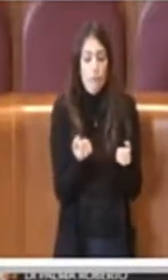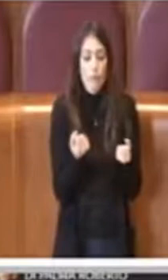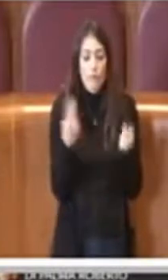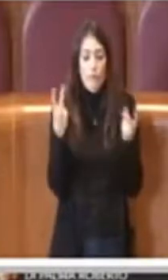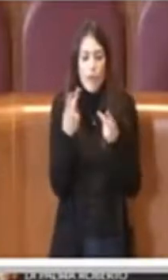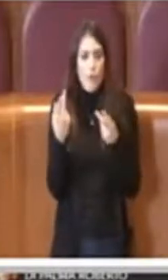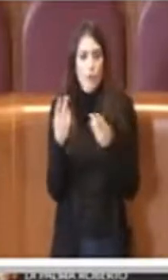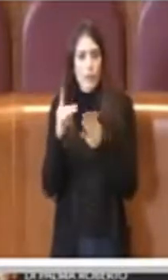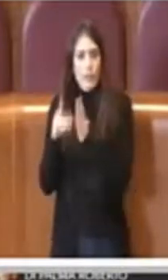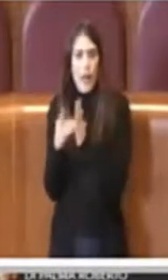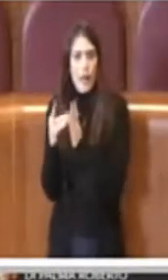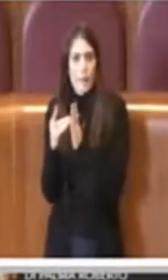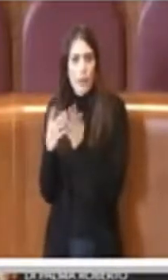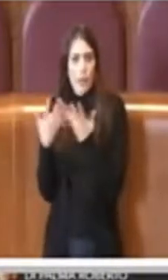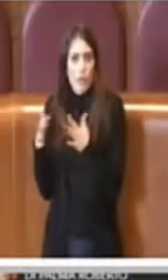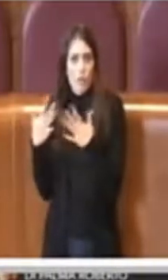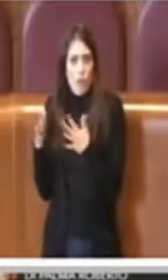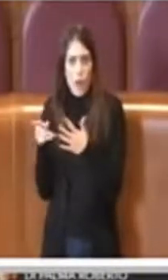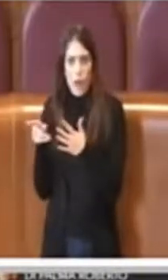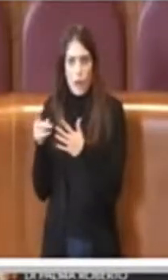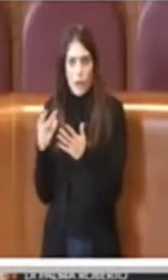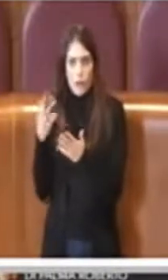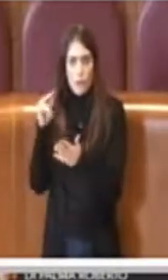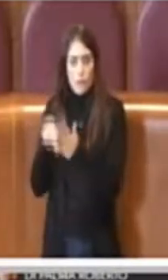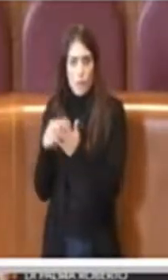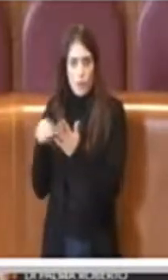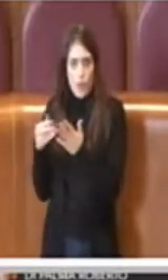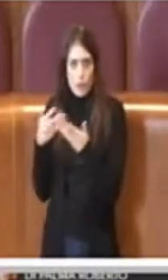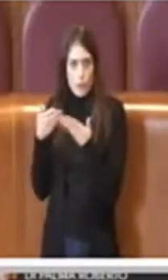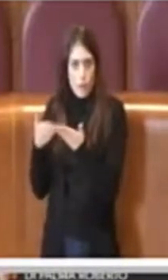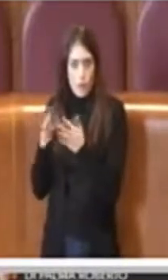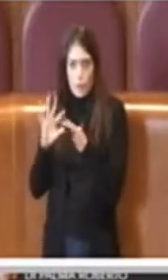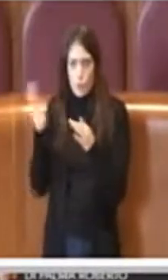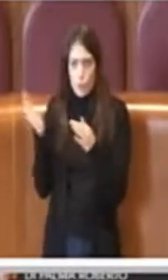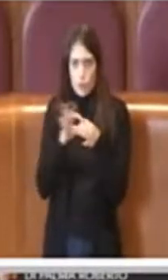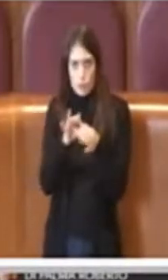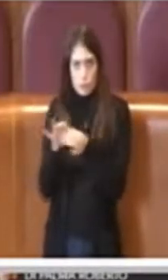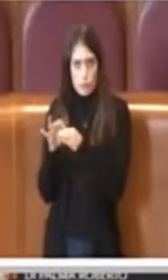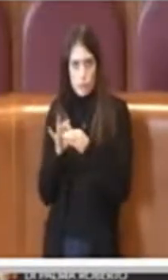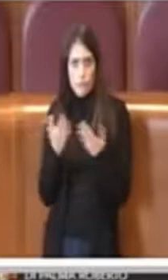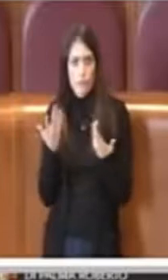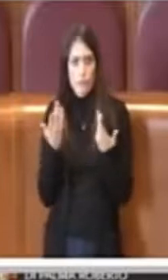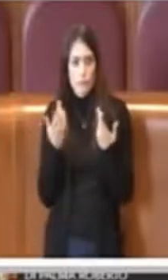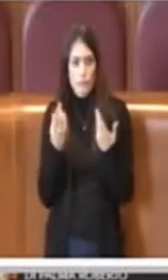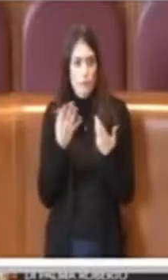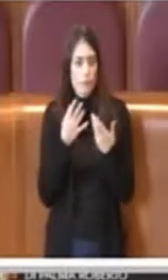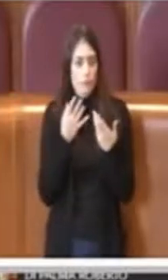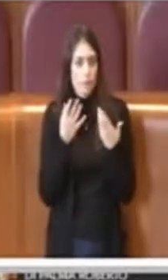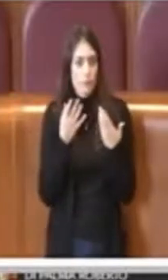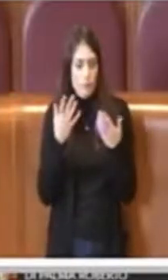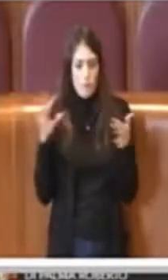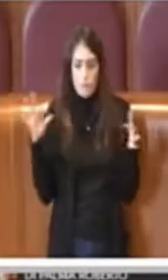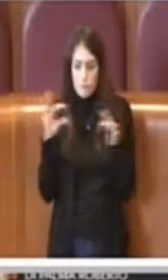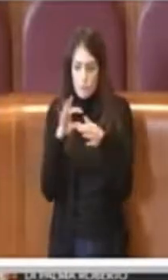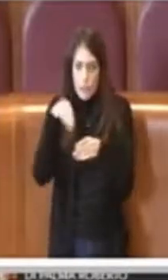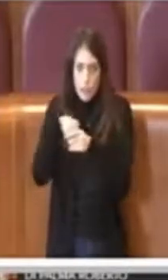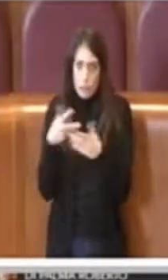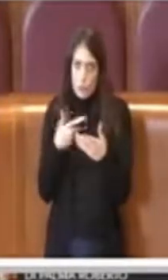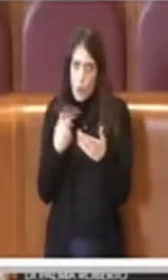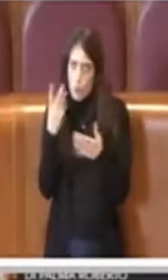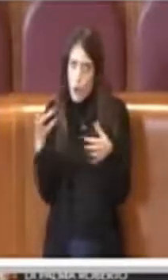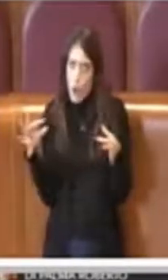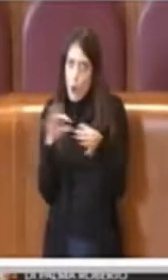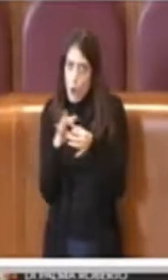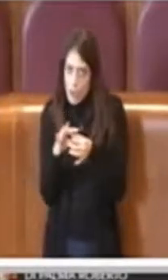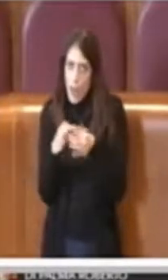votata all'unanimità pochi mesi fa e che prevede all'interno una cosa coerente, una cosa giusta, è per